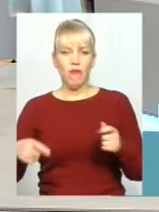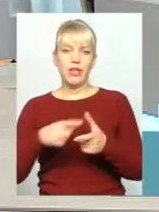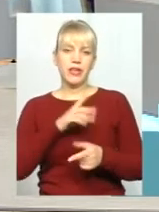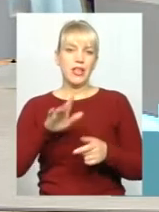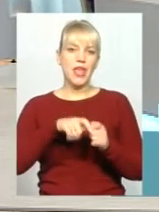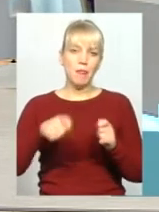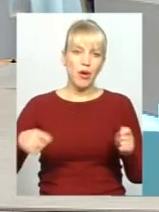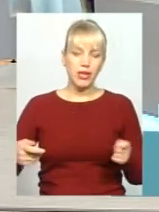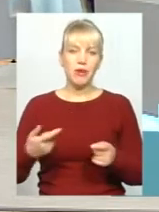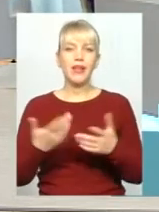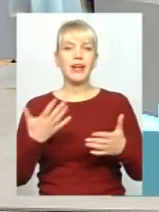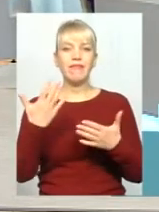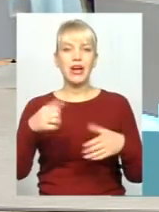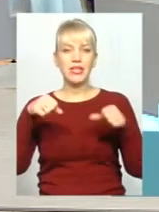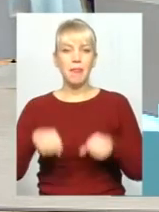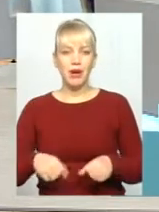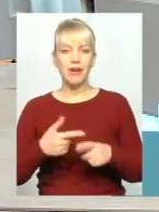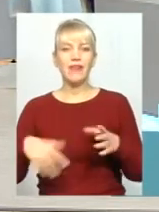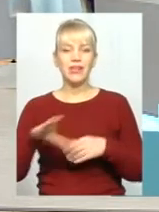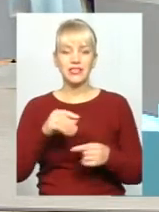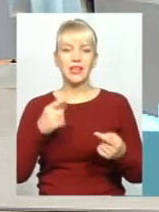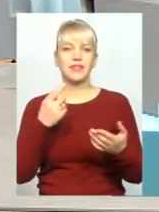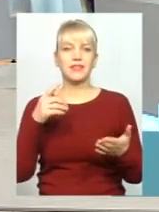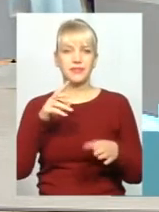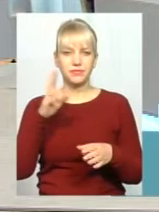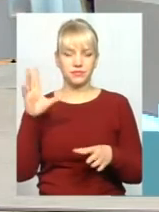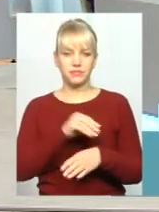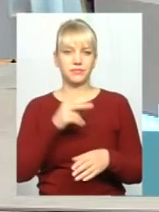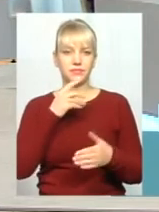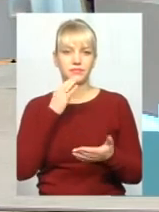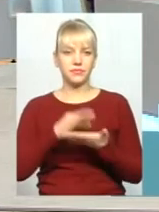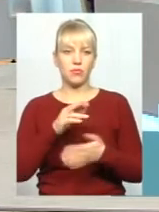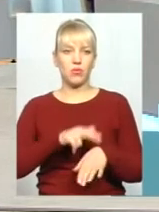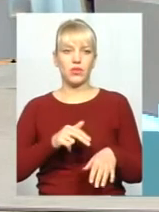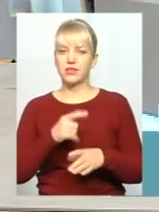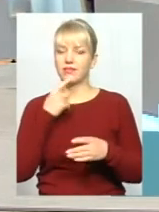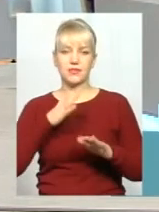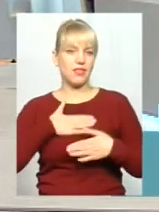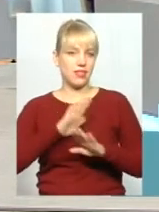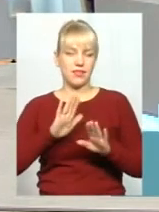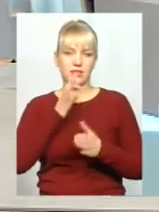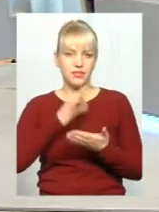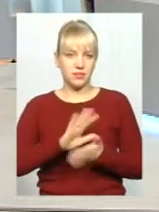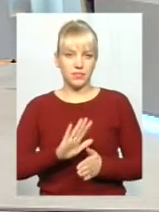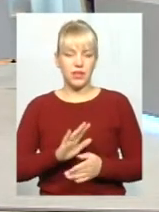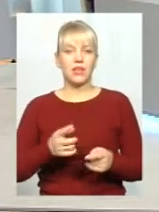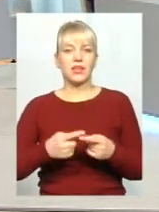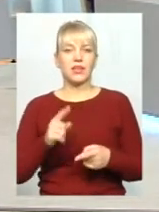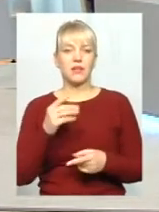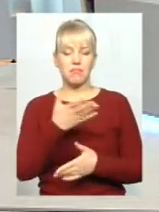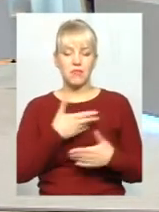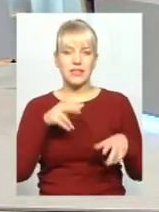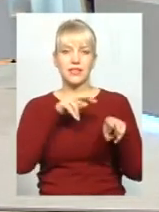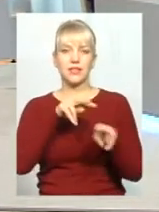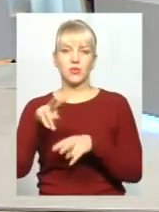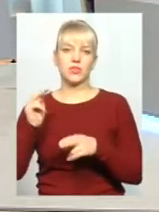ваші повноваження? Тому що, в принципі, все стикається на поліцію, так? Ну, взагалі, це не наша компетенція. Ми, перш за все, слідкуємо за